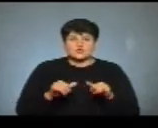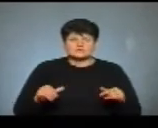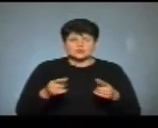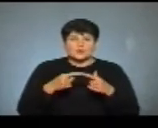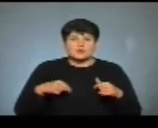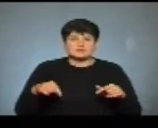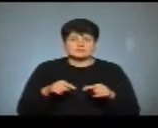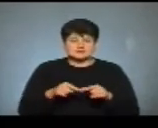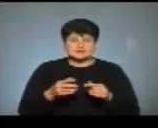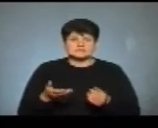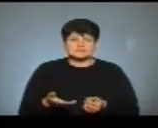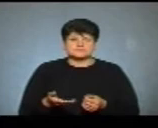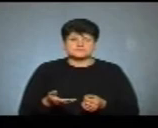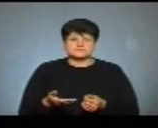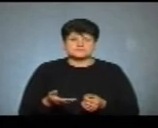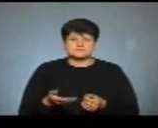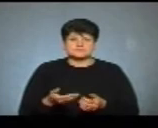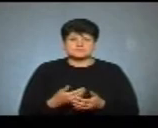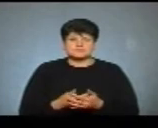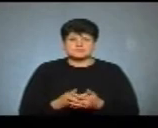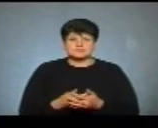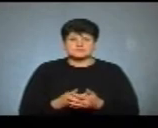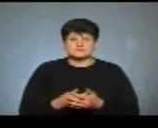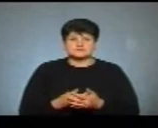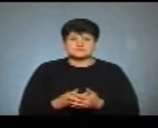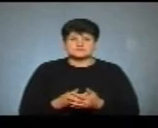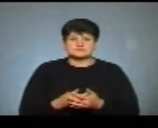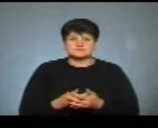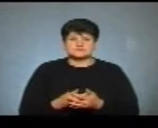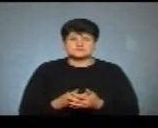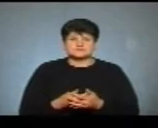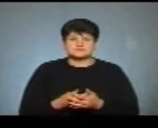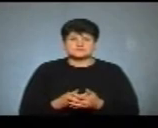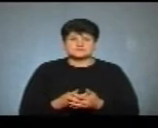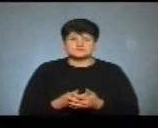Всіграїнської об'єднання